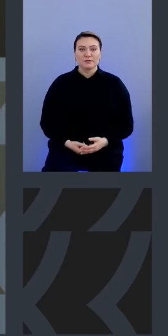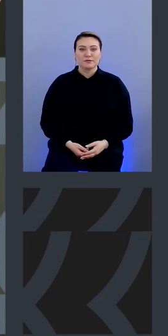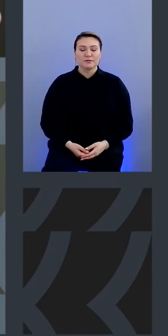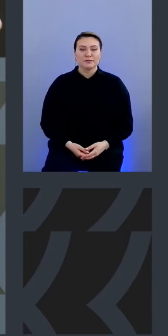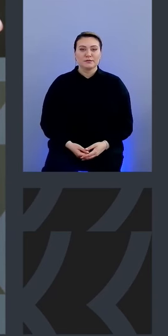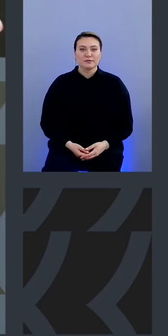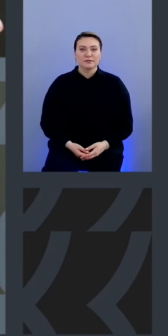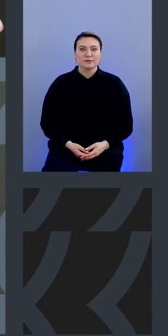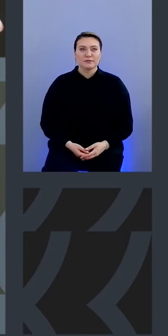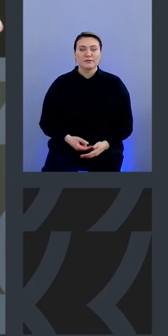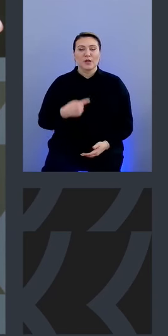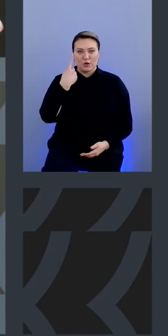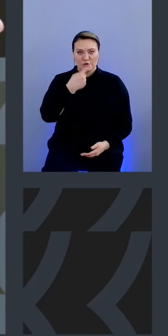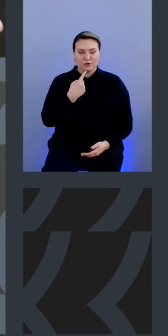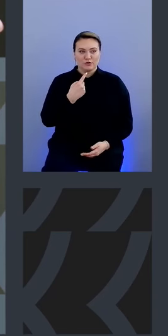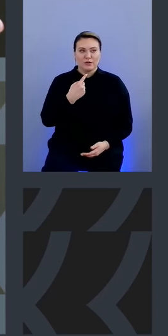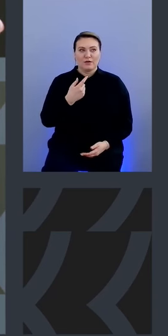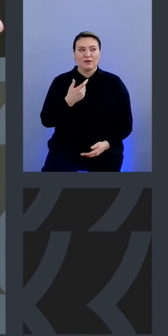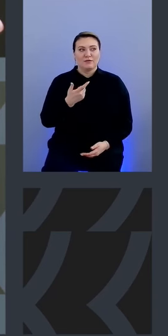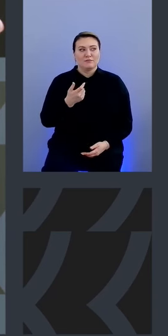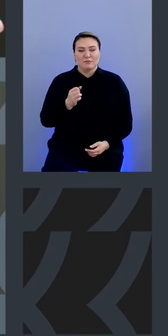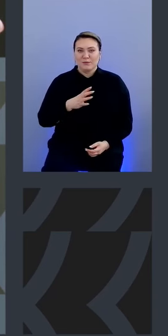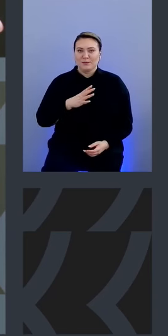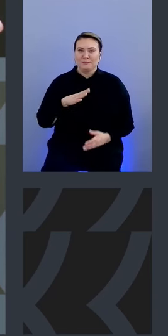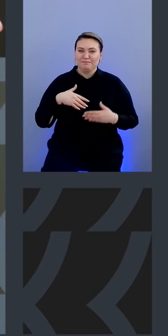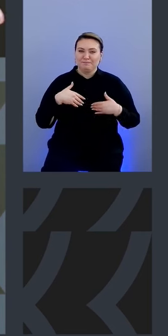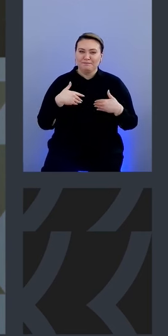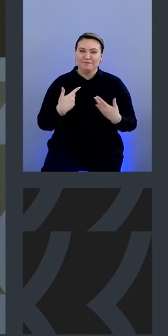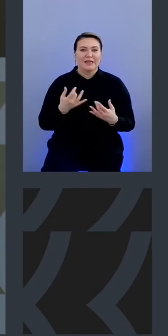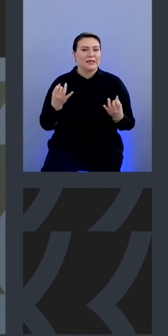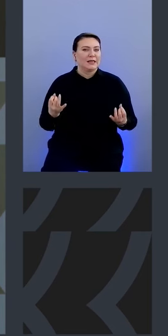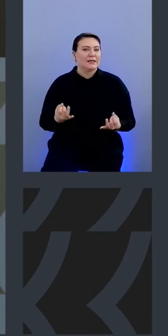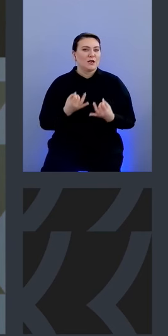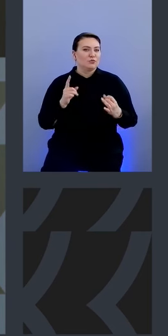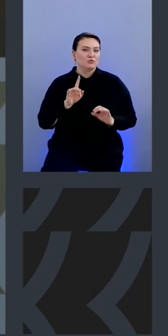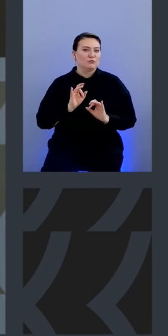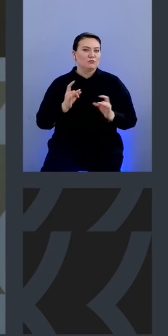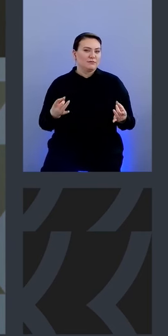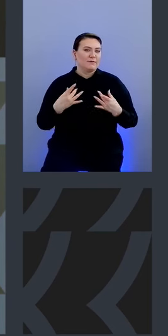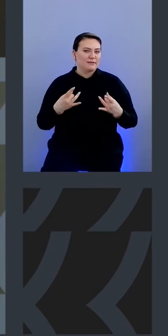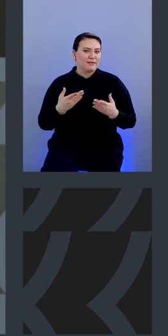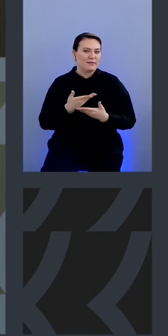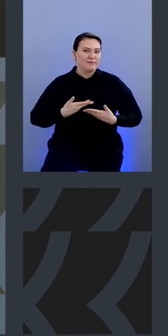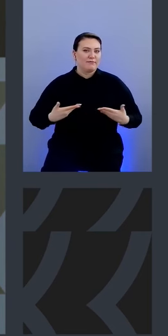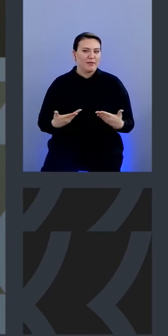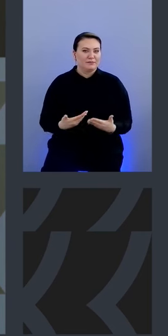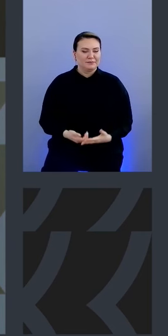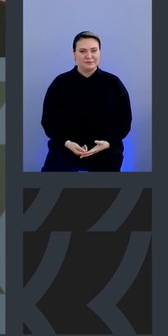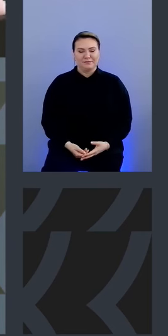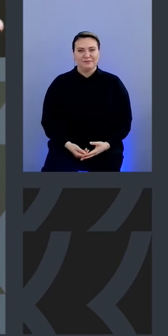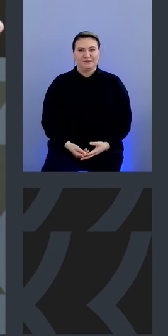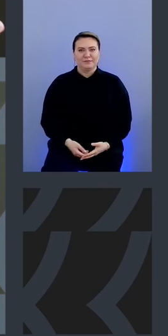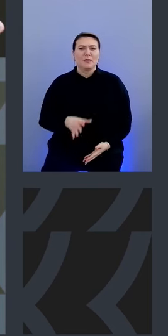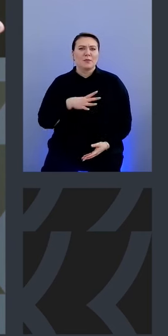просто от меня можешь что-нибудь нам такое интересное рассказать там вот тут